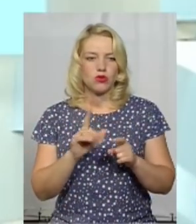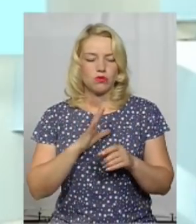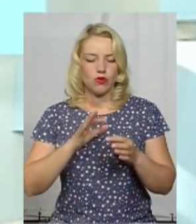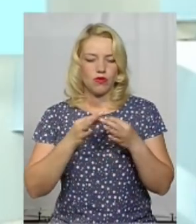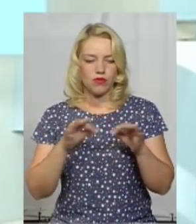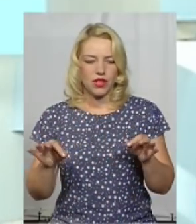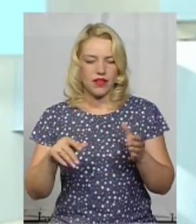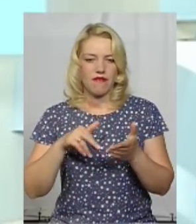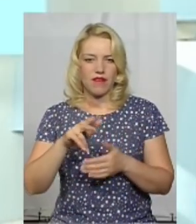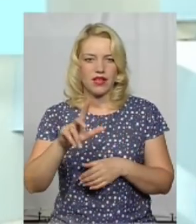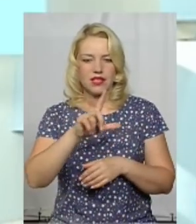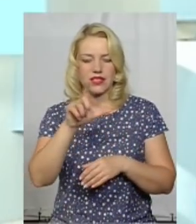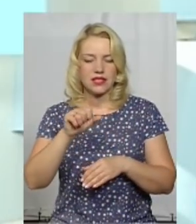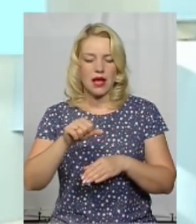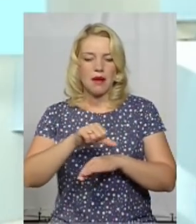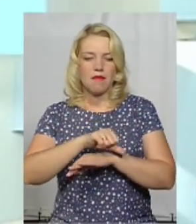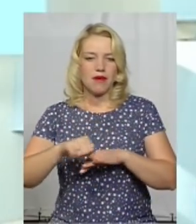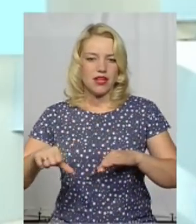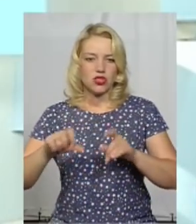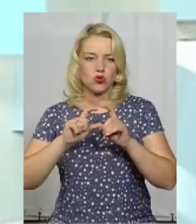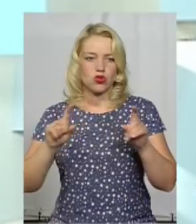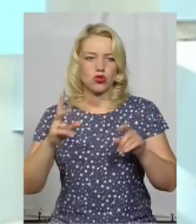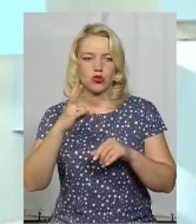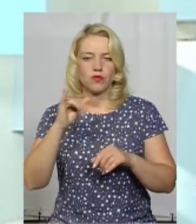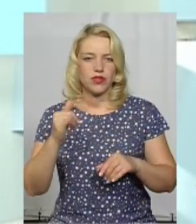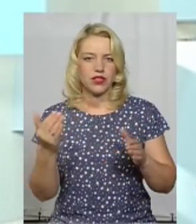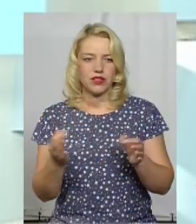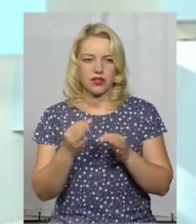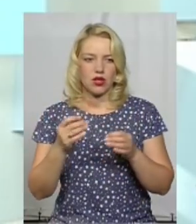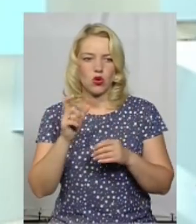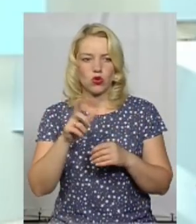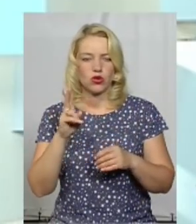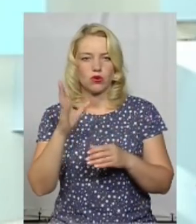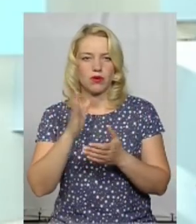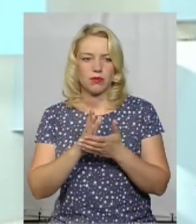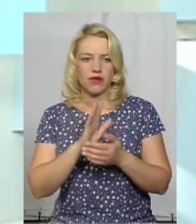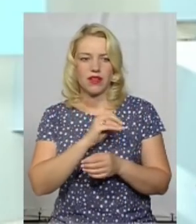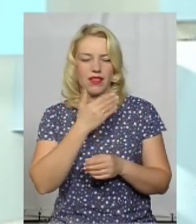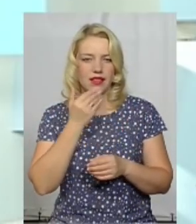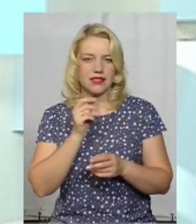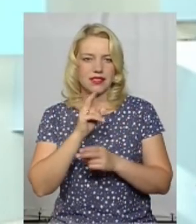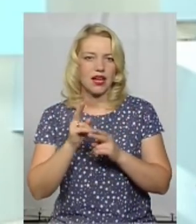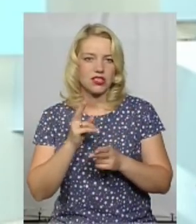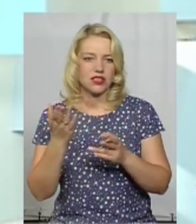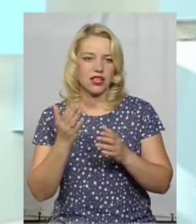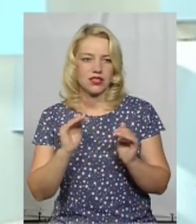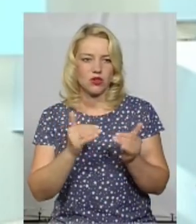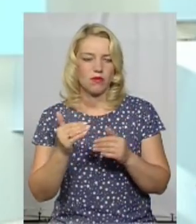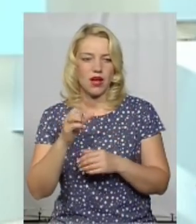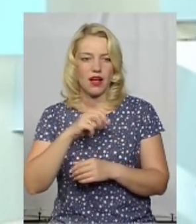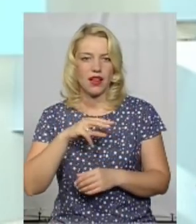вихід за межі установи. І щоб жодним чином особи, які там перебувають, не скаржилися на якісь обмеження.